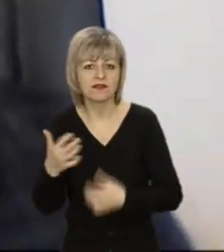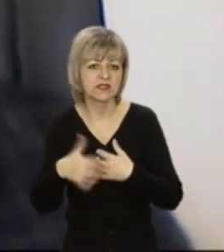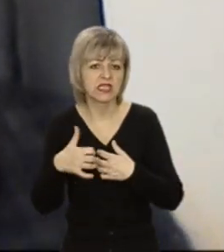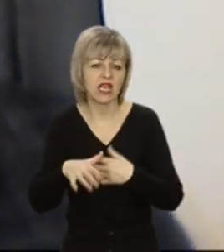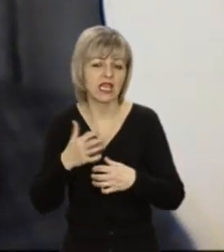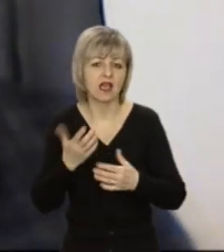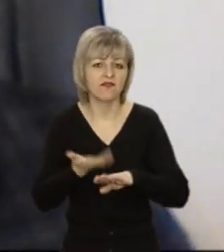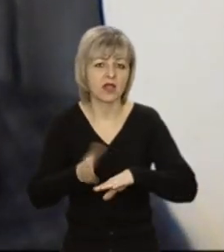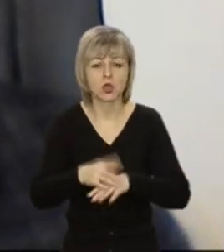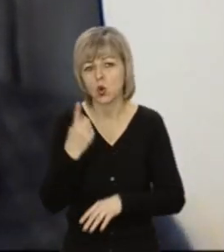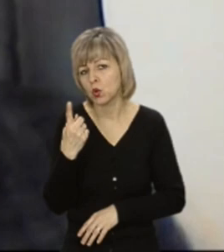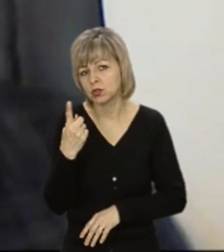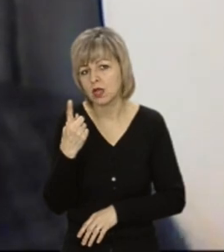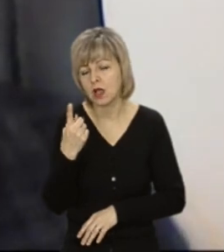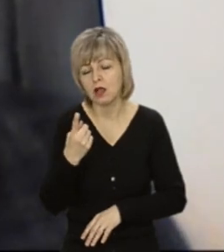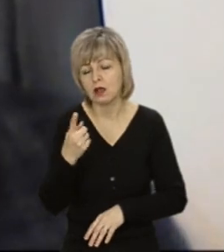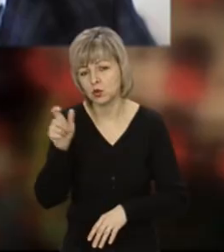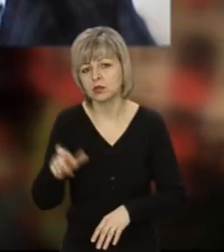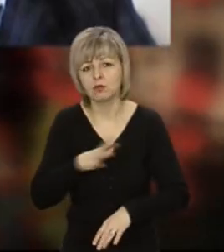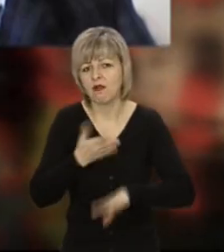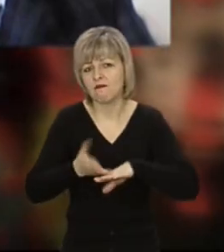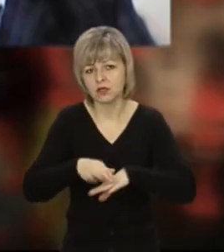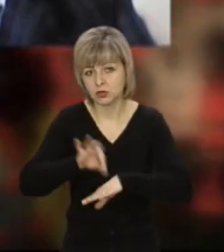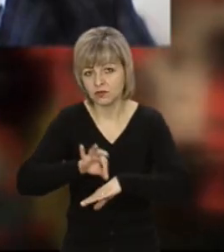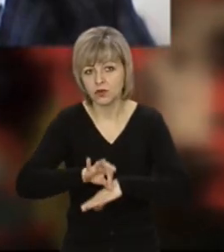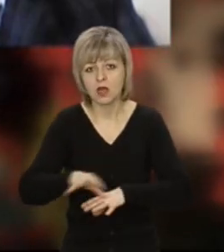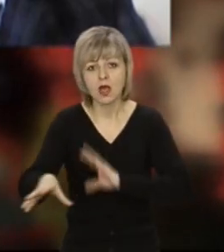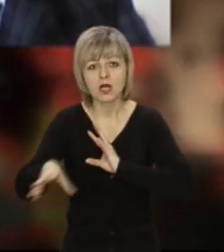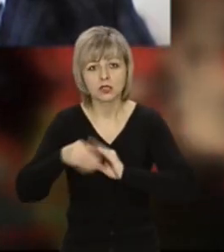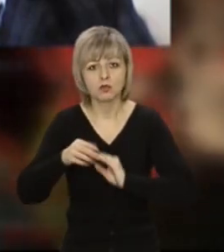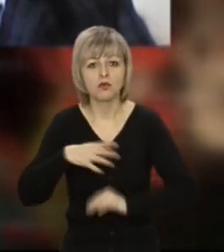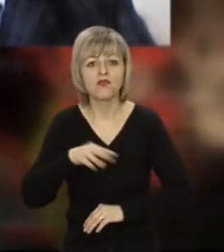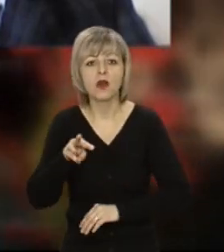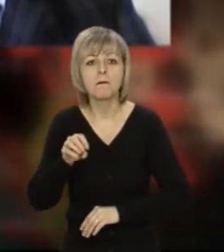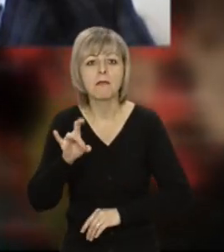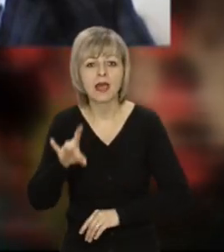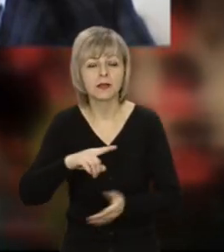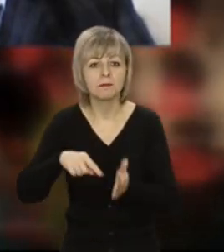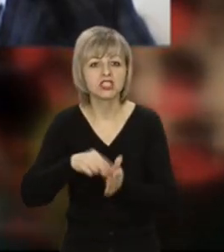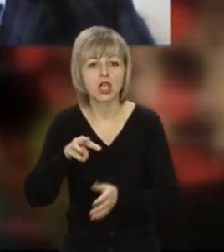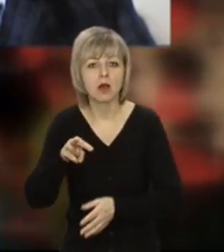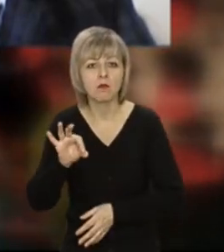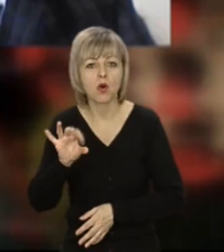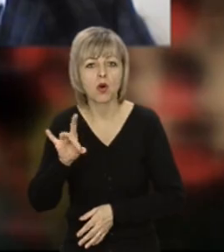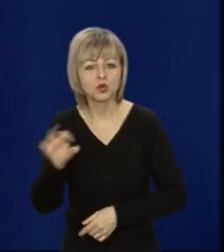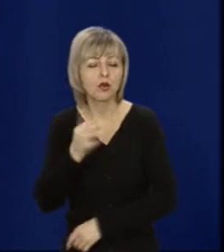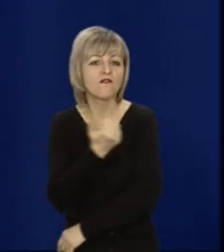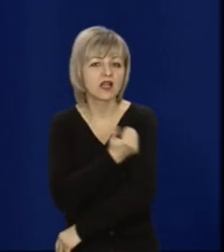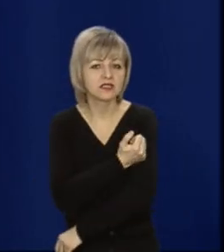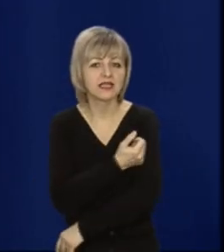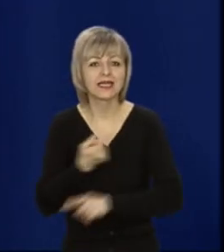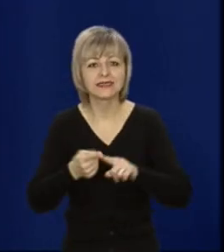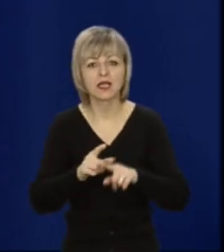середній тяжкості, тільки одна в важкому стані була. З нами був мер міста Морщин Руслан Ільницький.